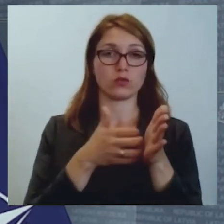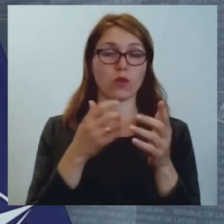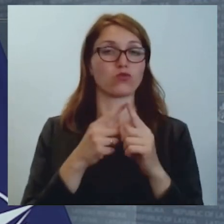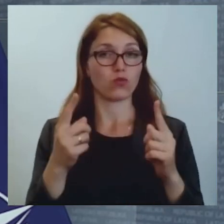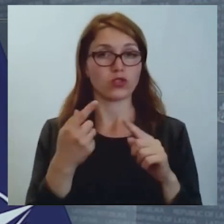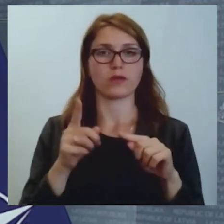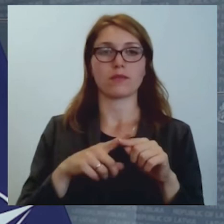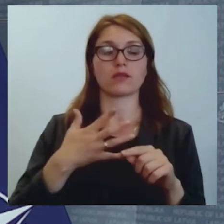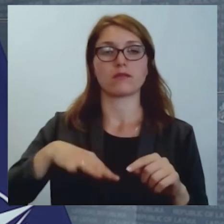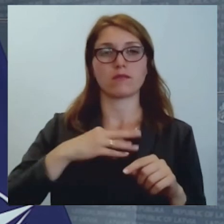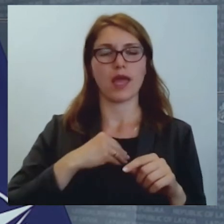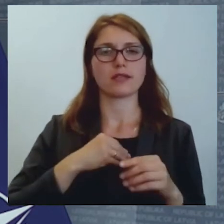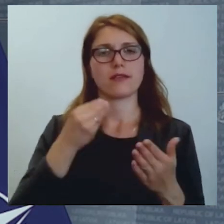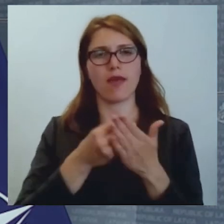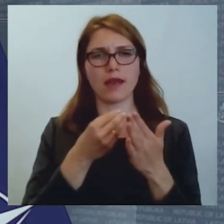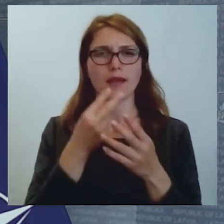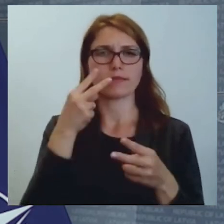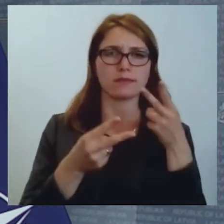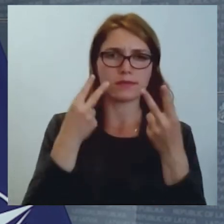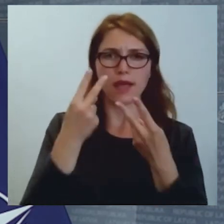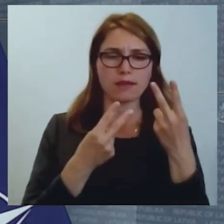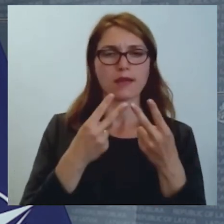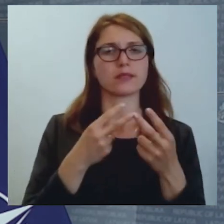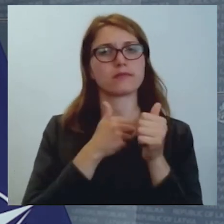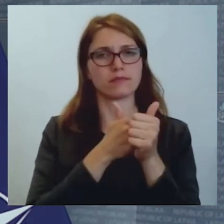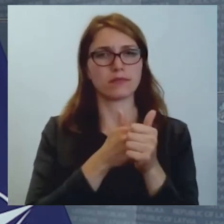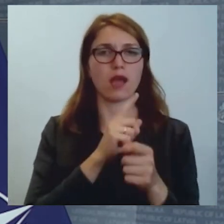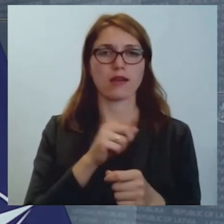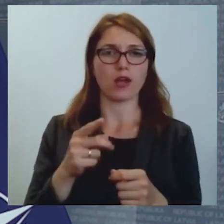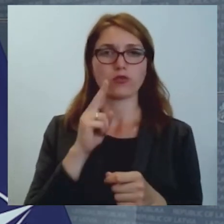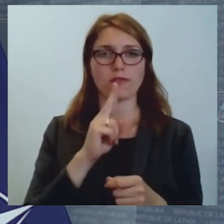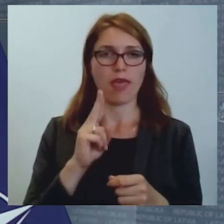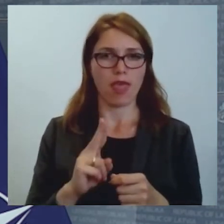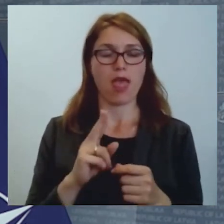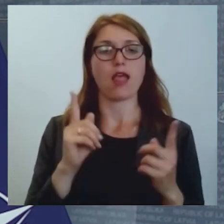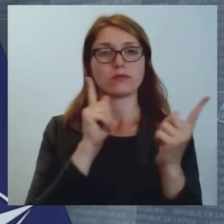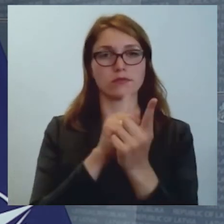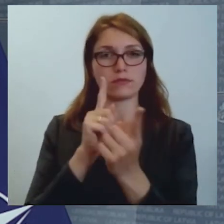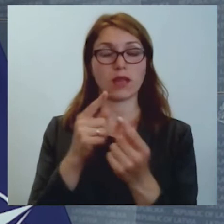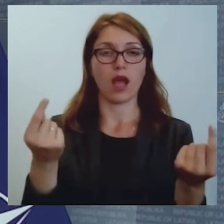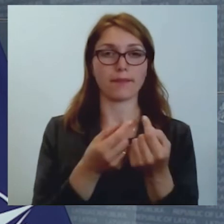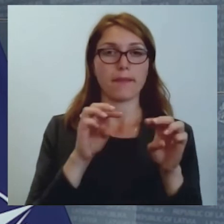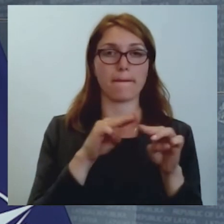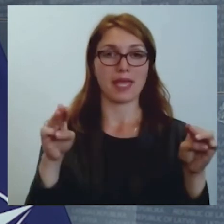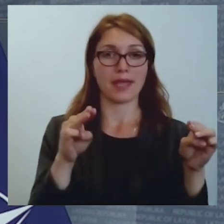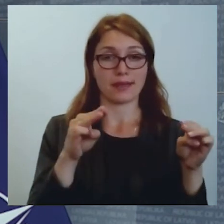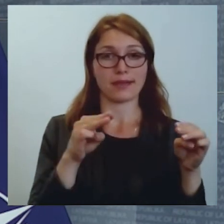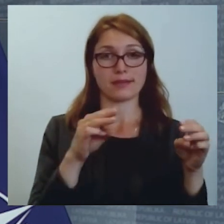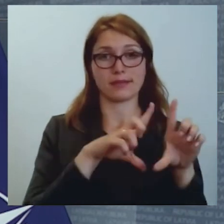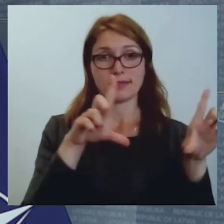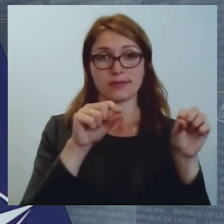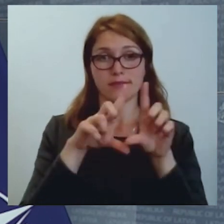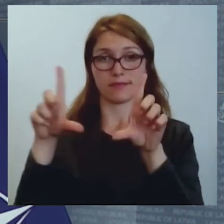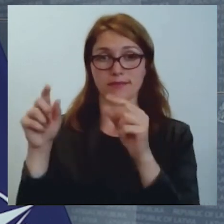vērtējam, mēs monitorējam katru nedēļu tikšanās ar attiecīgām ministrijām. Protams, ja būs